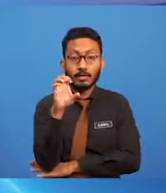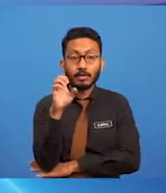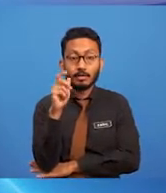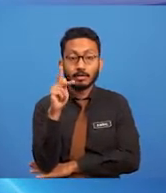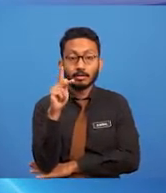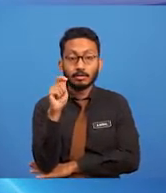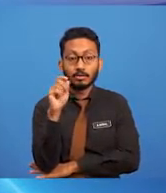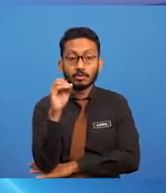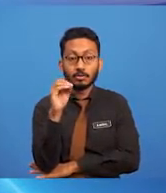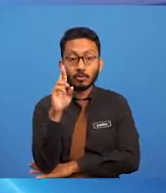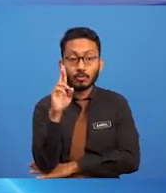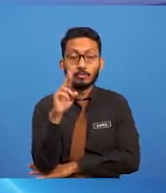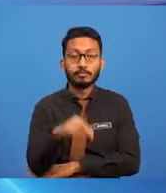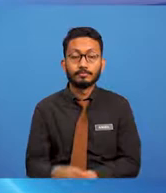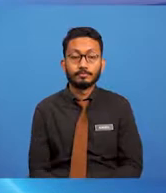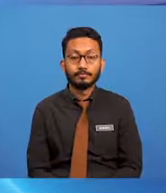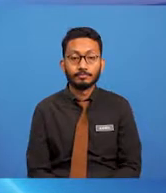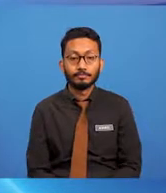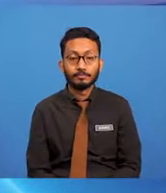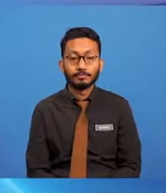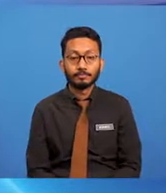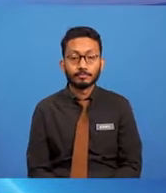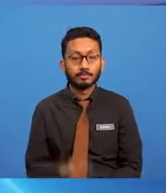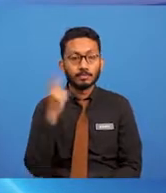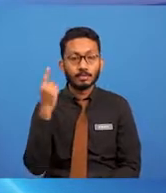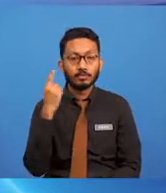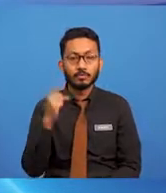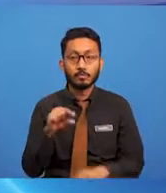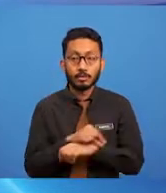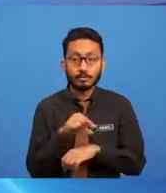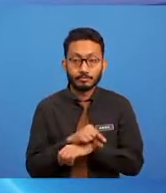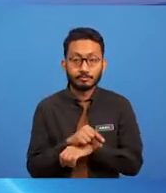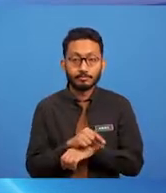Perkara ini sering digunapakai oleh setiap pereka grafik.